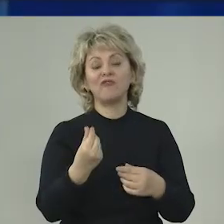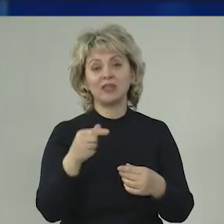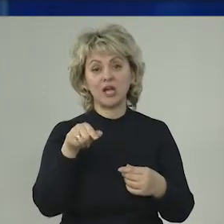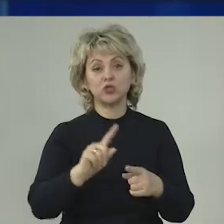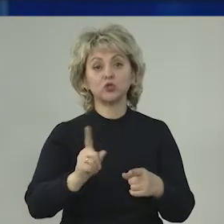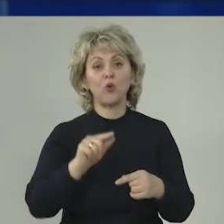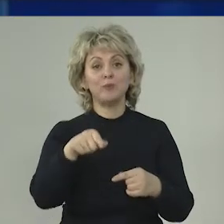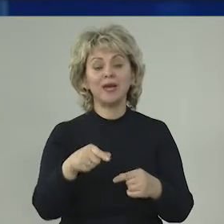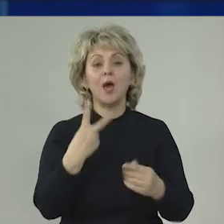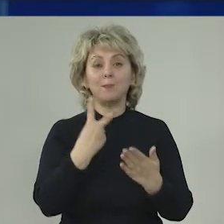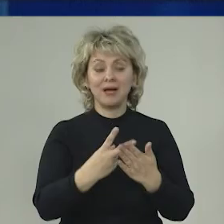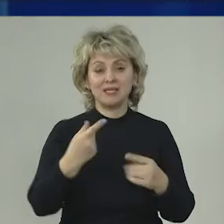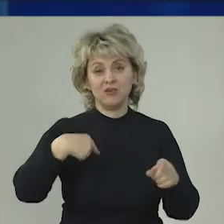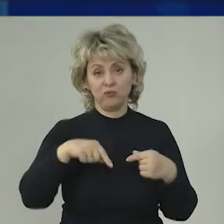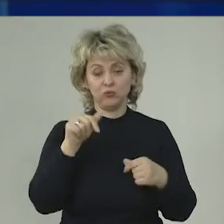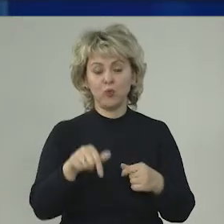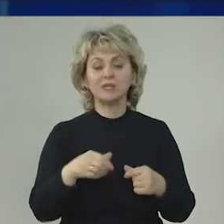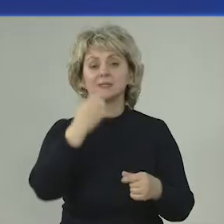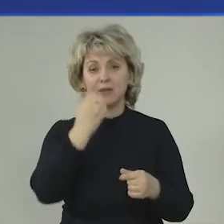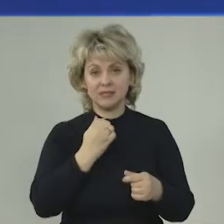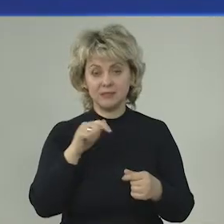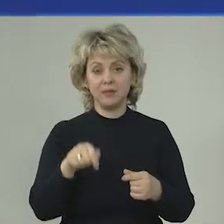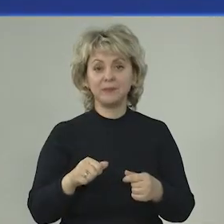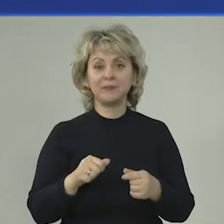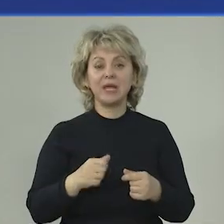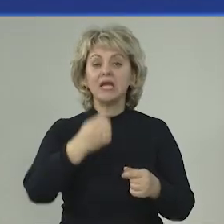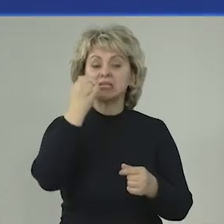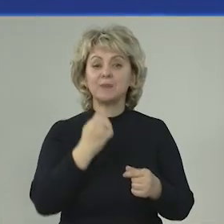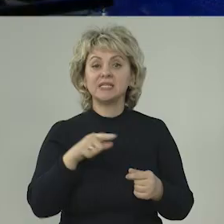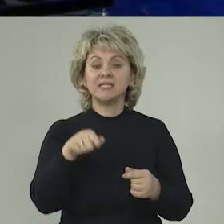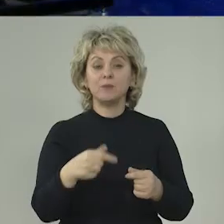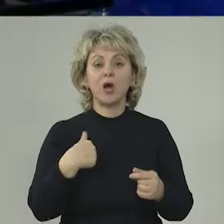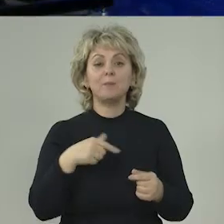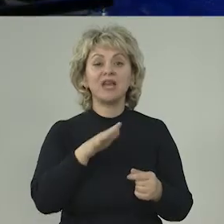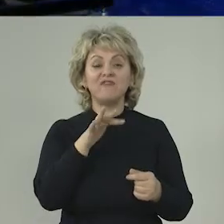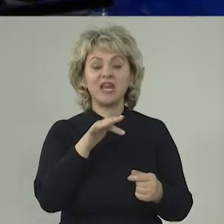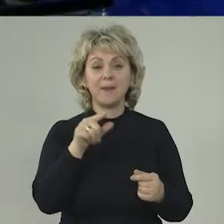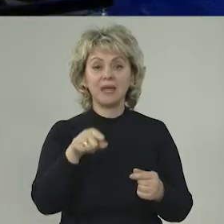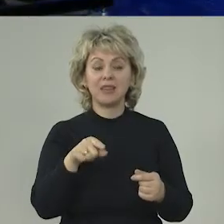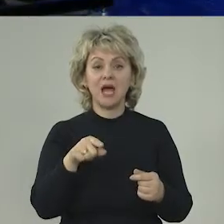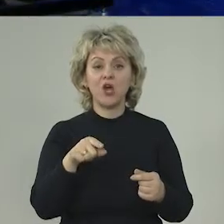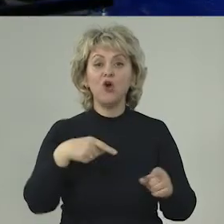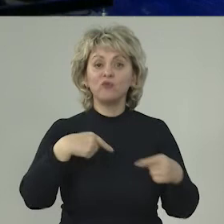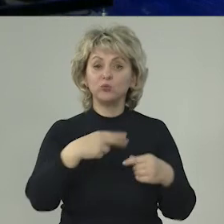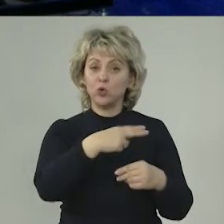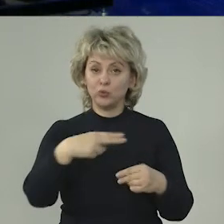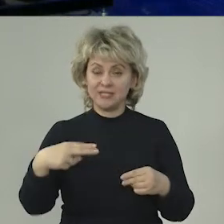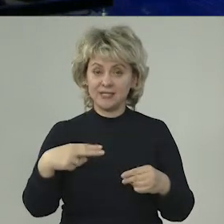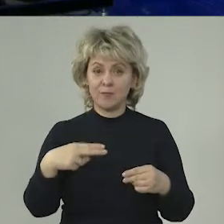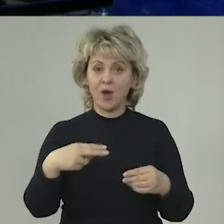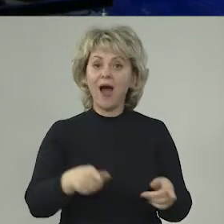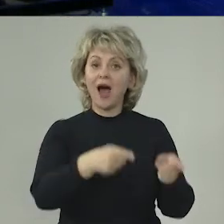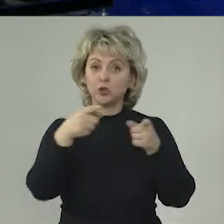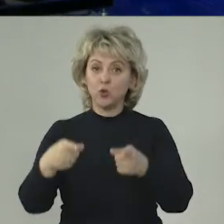финансовые средства для того, чтобы трансляции были продолжены. Спасибо. Спасибо, Анна. Я думаю, мы временно футбольную тему